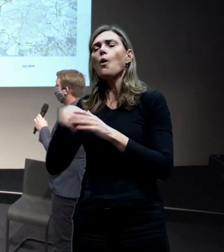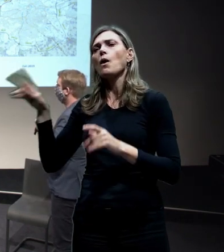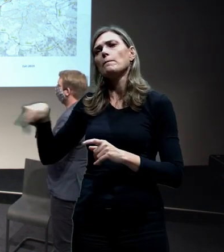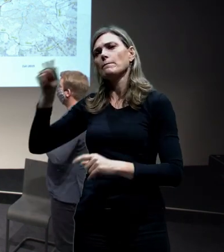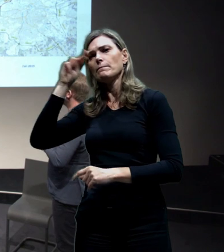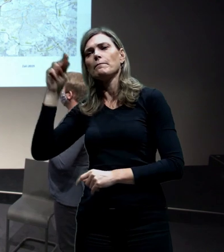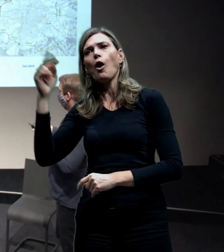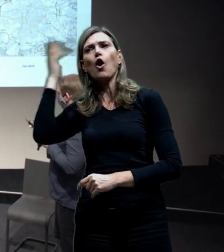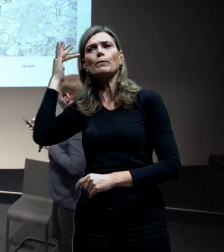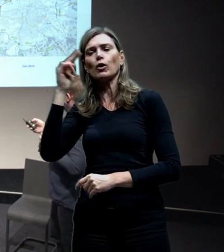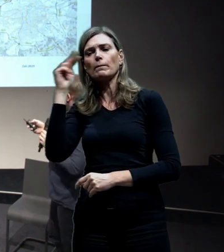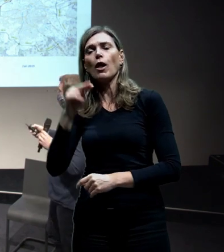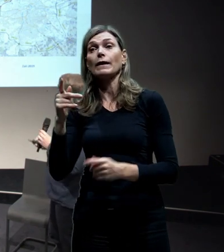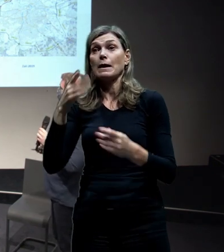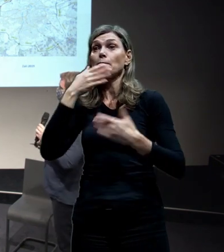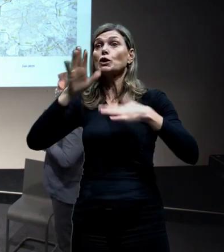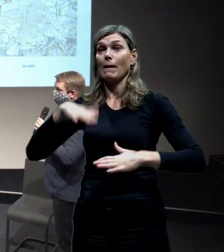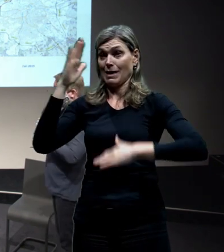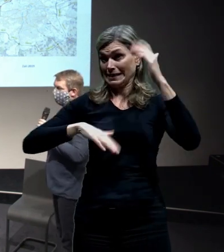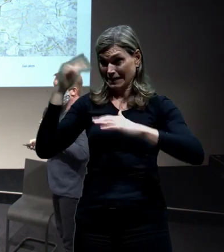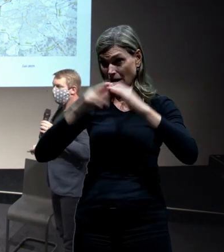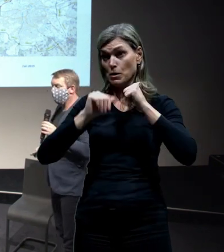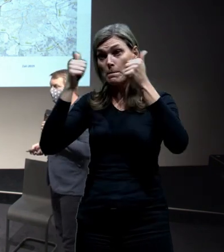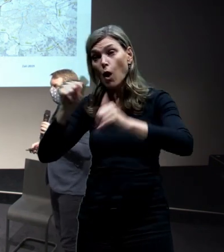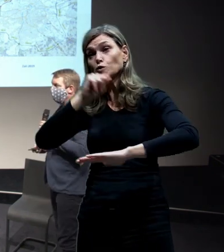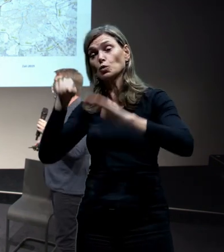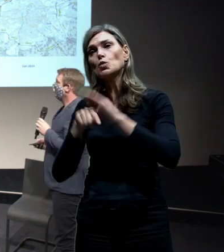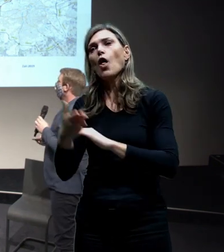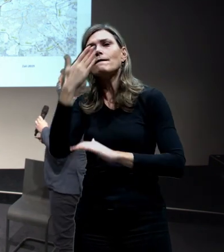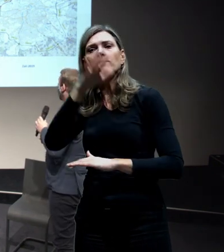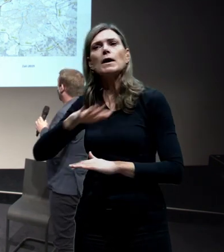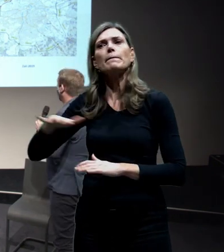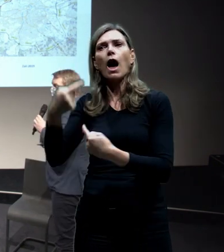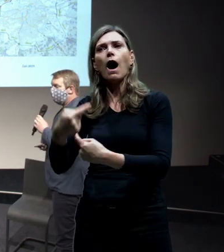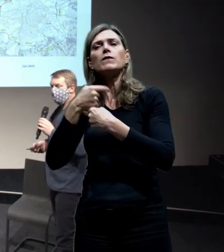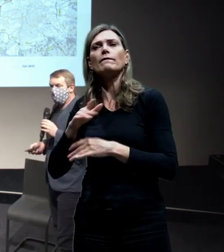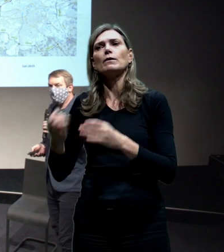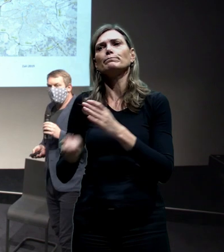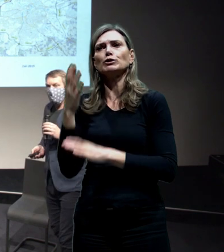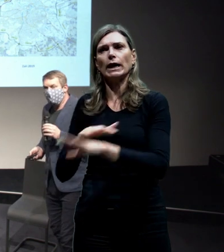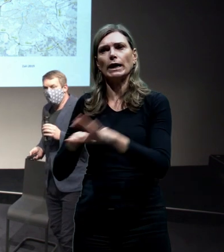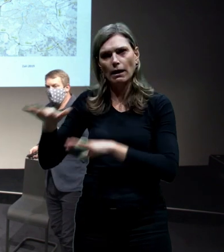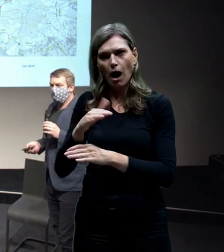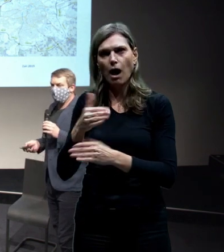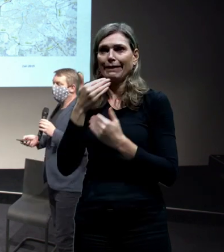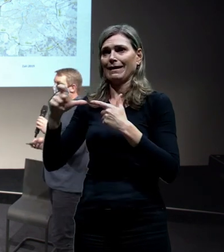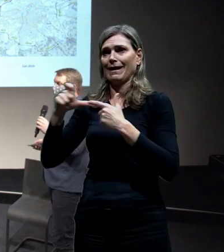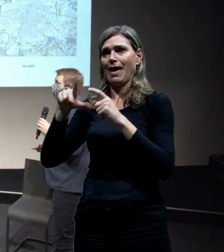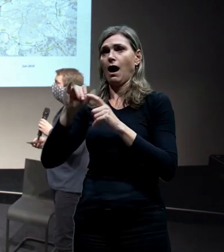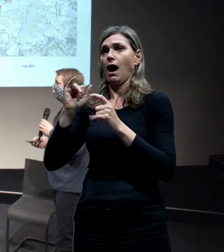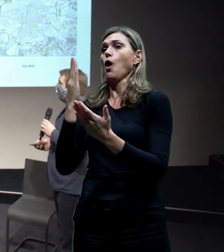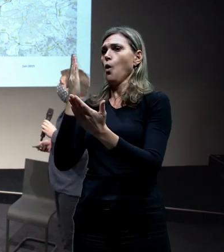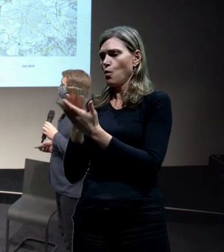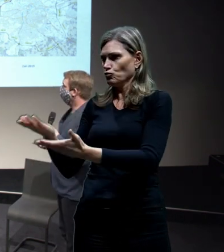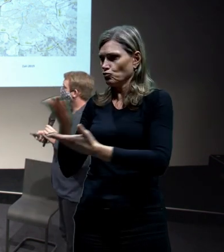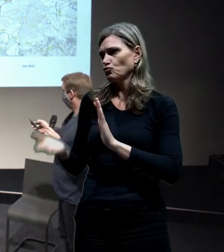prostředí, kde ministerstvo životního prostředí posunulo tyto stavby do další přípravy s tím, že se budou obě dvě